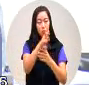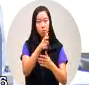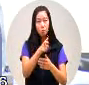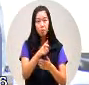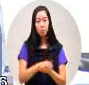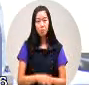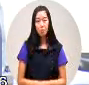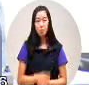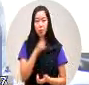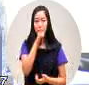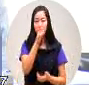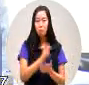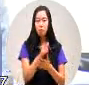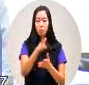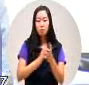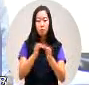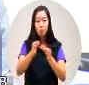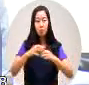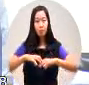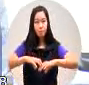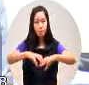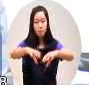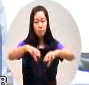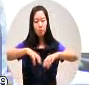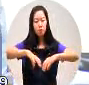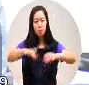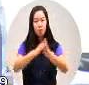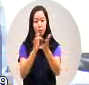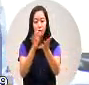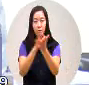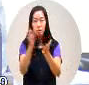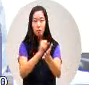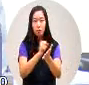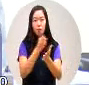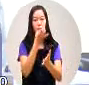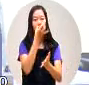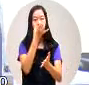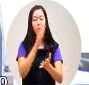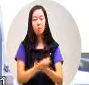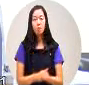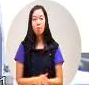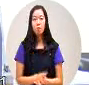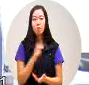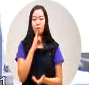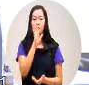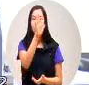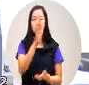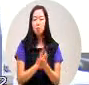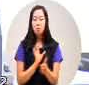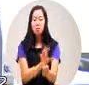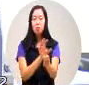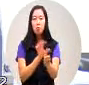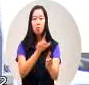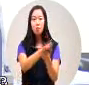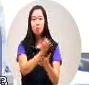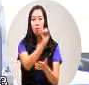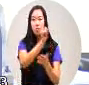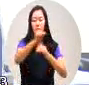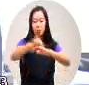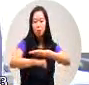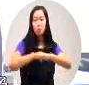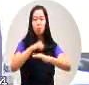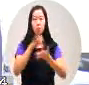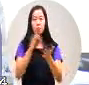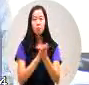商店街标不到有人恐惑他你不能进来竞标